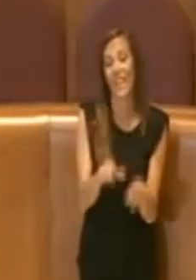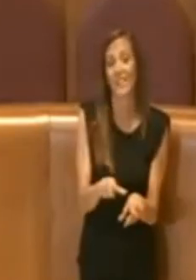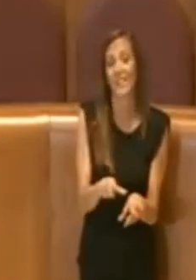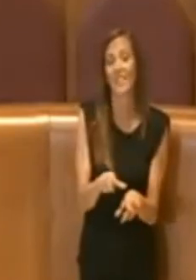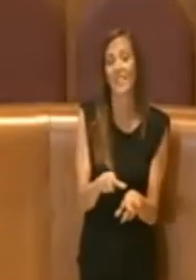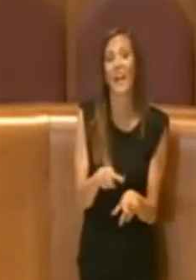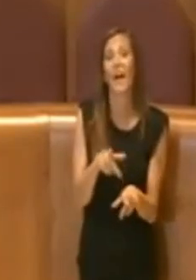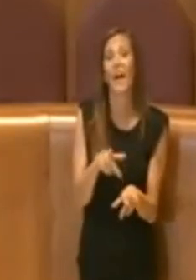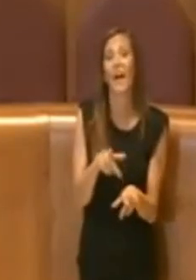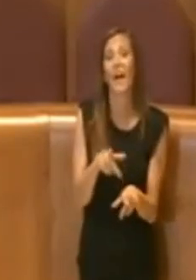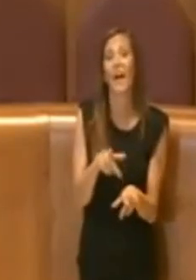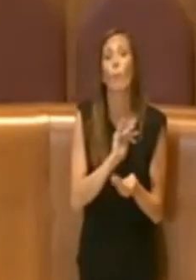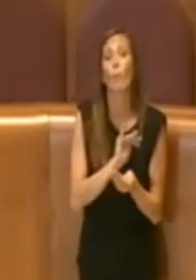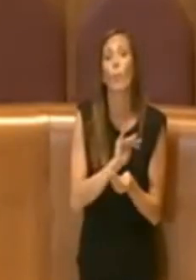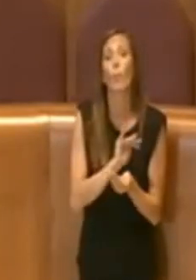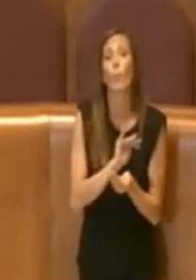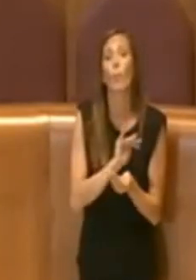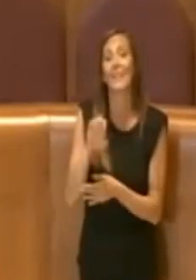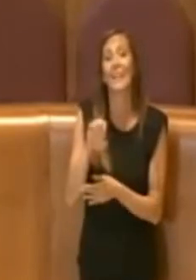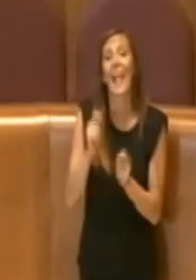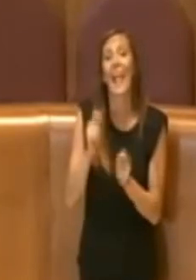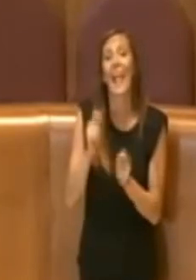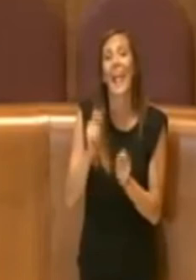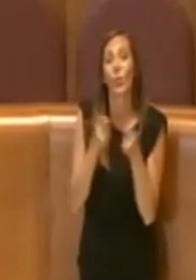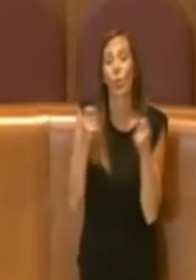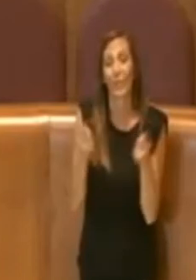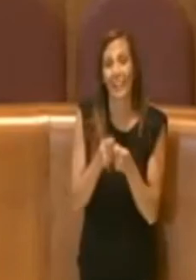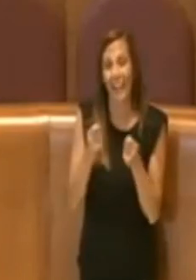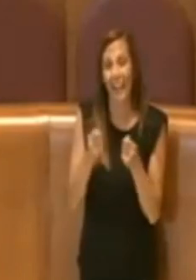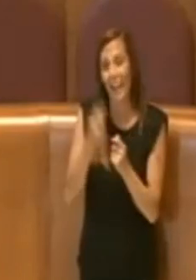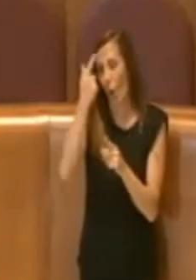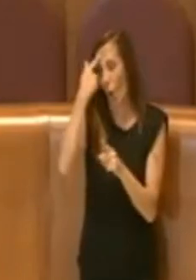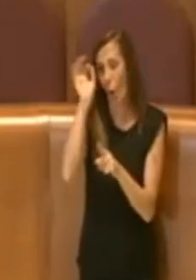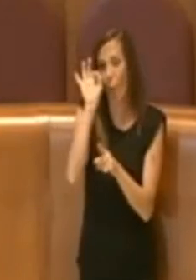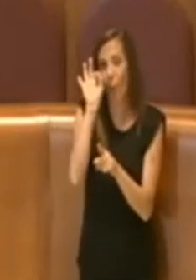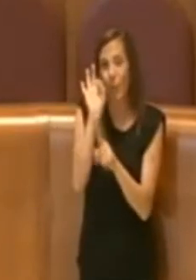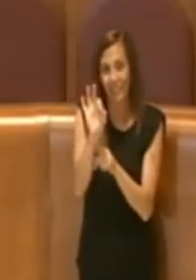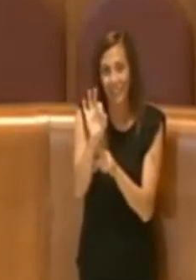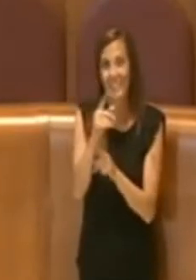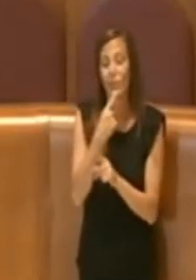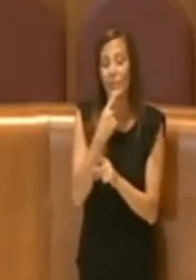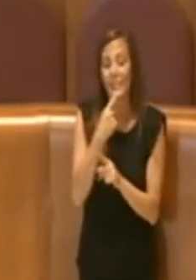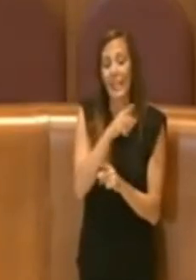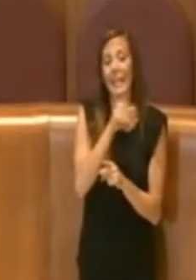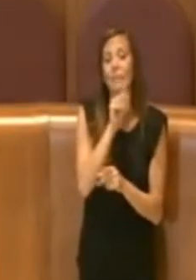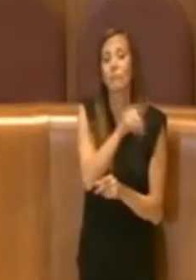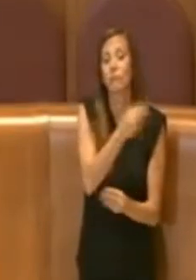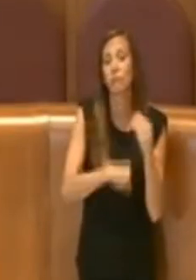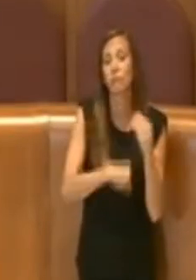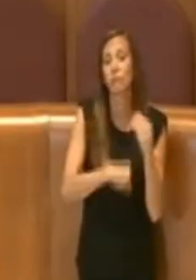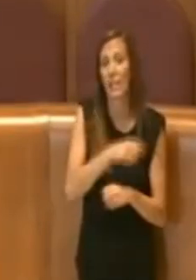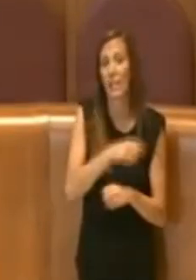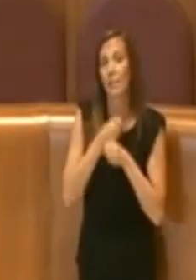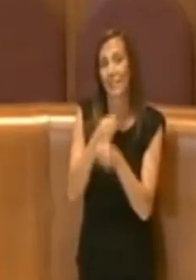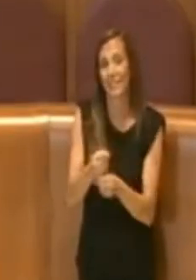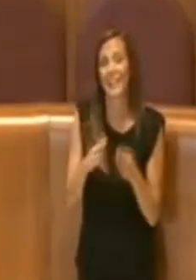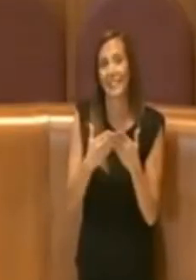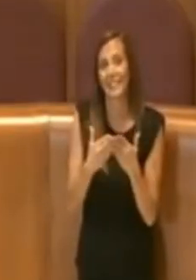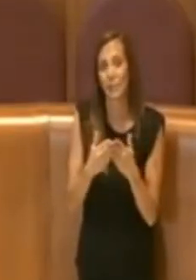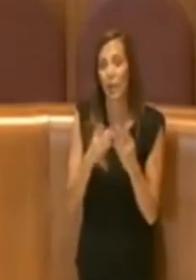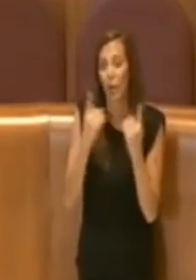prodotti editoriali che è proprio il primo obiettivo che chiedevano gli stessi rappresentanti dei Librai. Così com'è non possiamo che